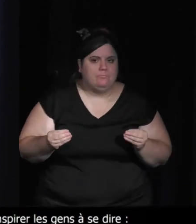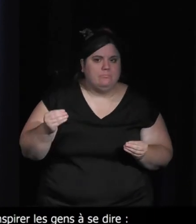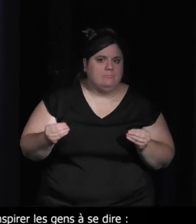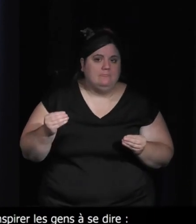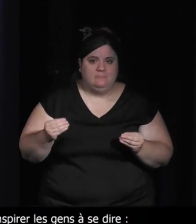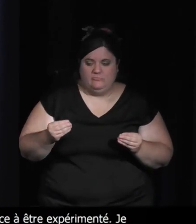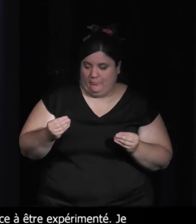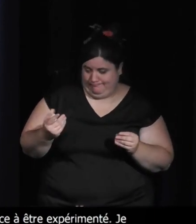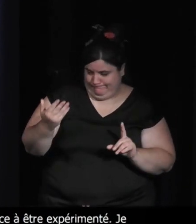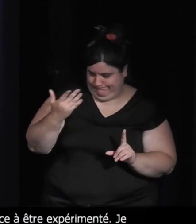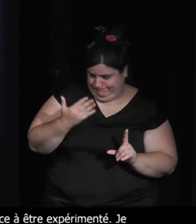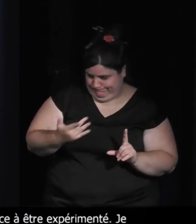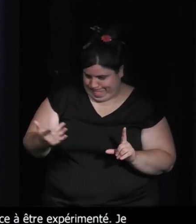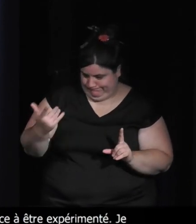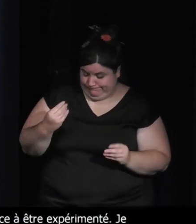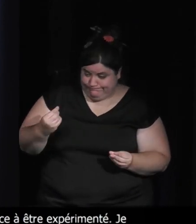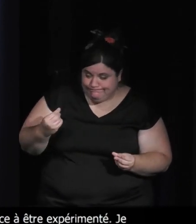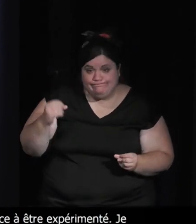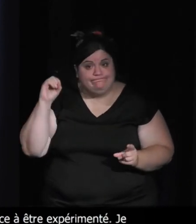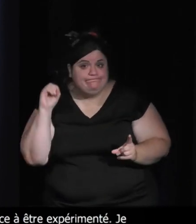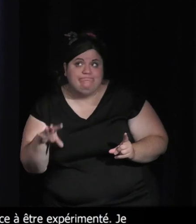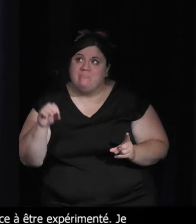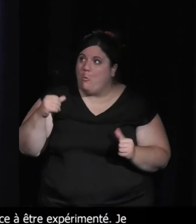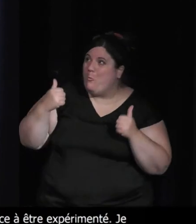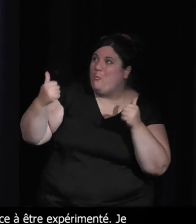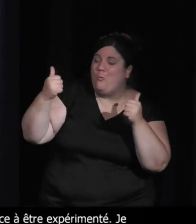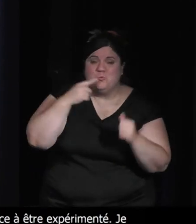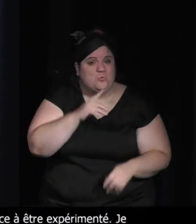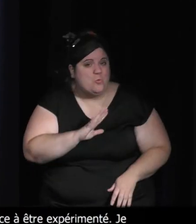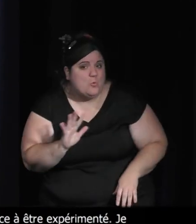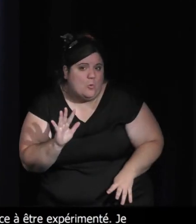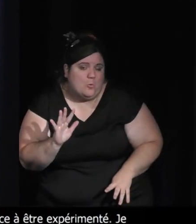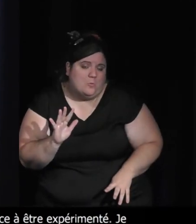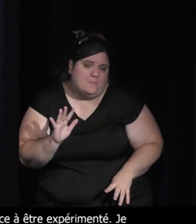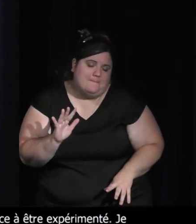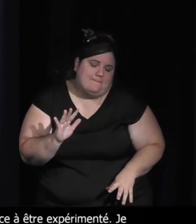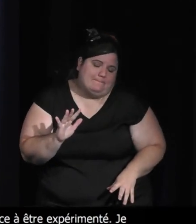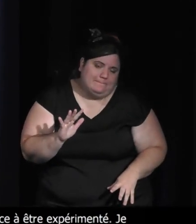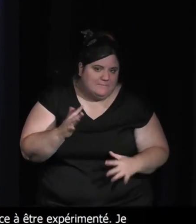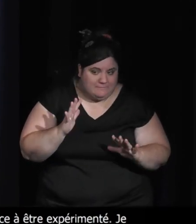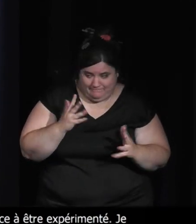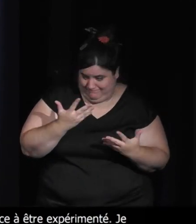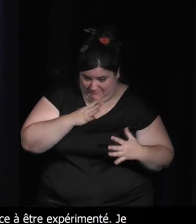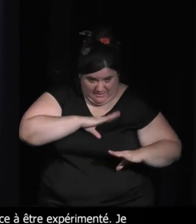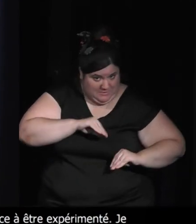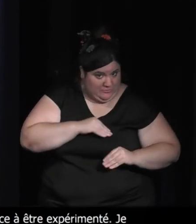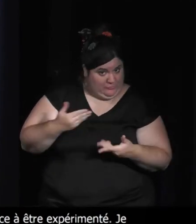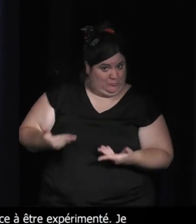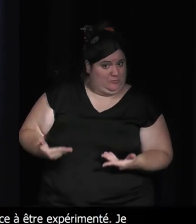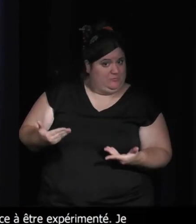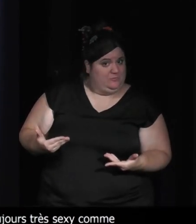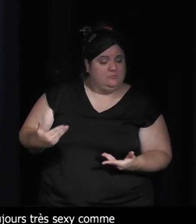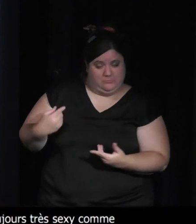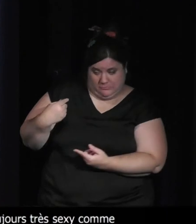toujours très sexy comme expérimentation, il faut aussi se rappeler que les expérimentations actuelles ne bénéficient par